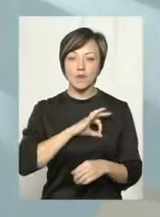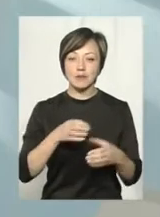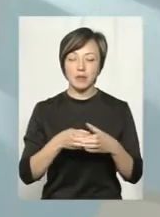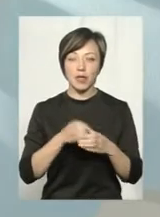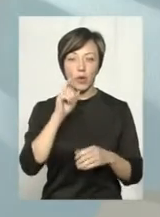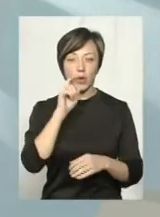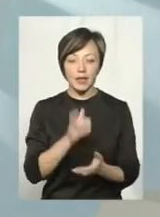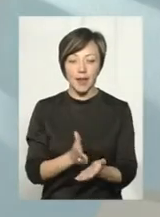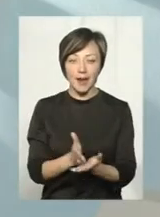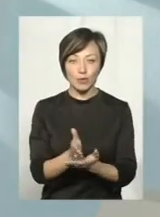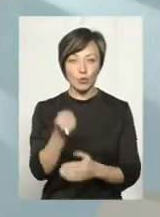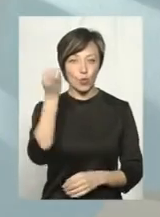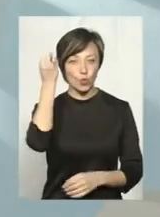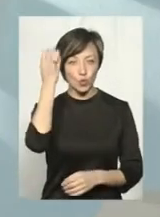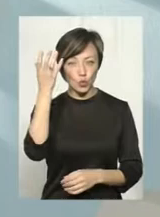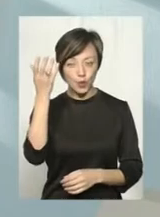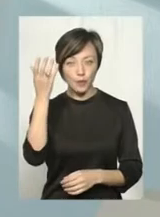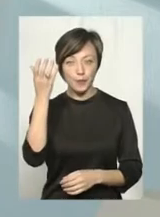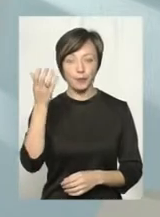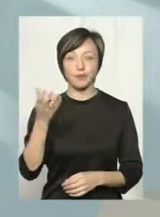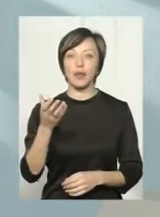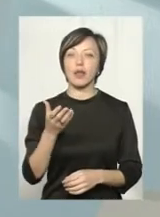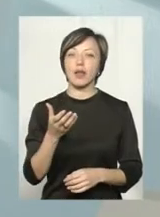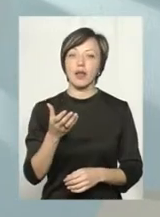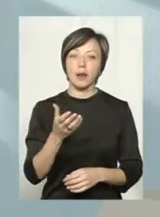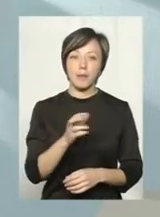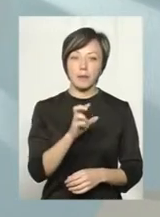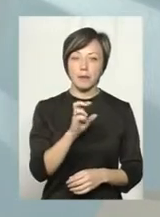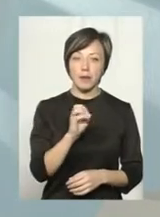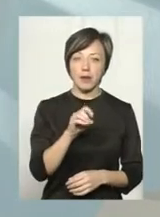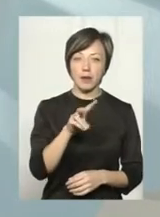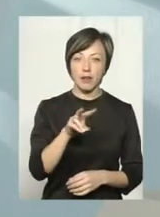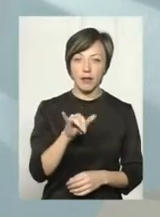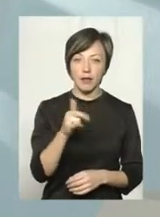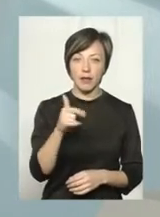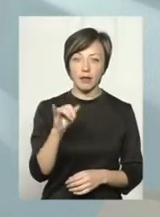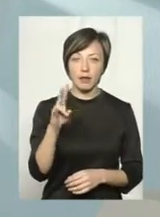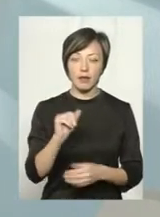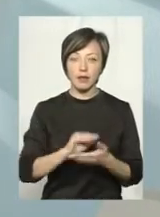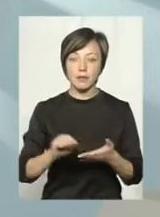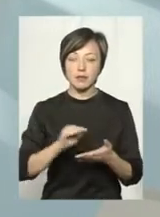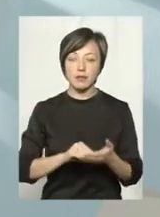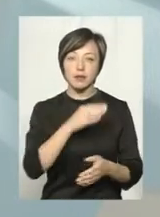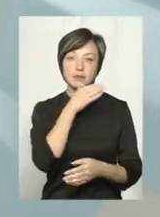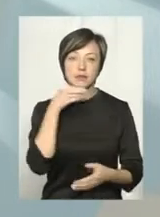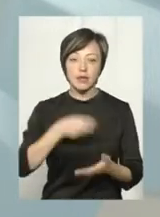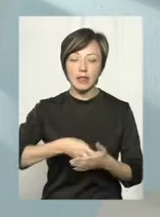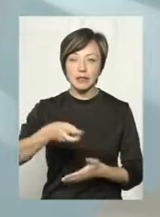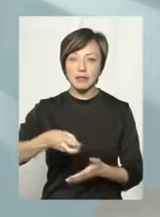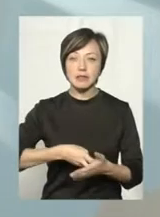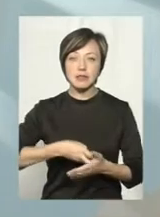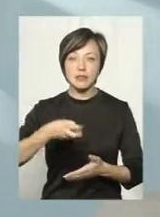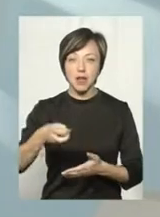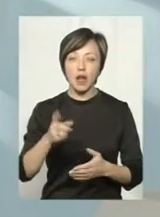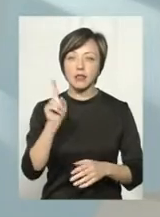України галузі культури. Перелегіна написала не одного листа, навіть